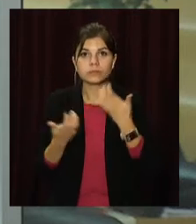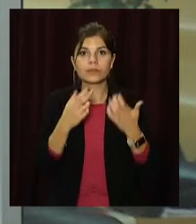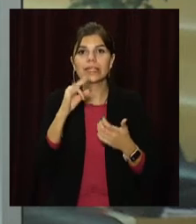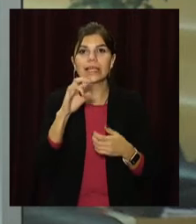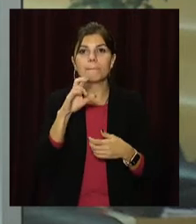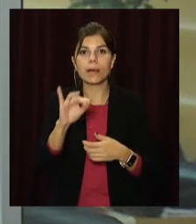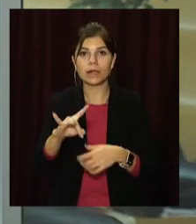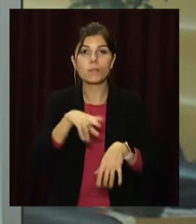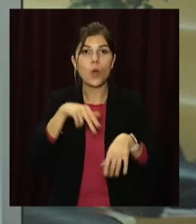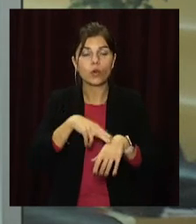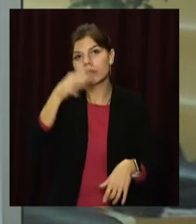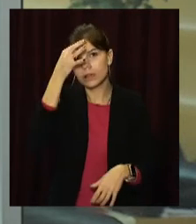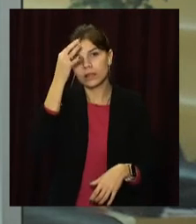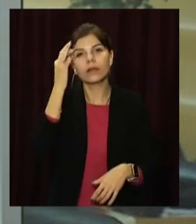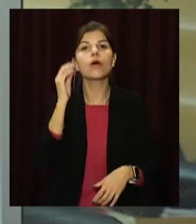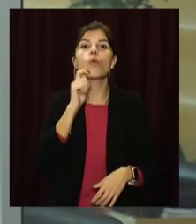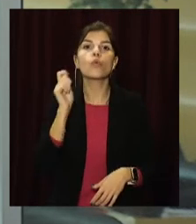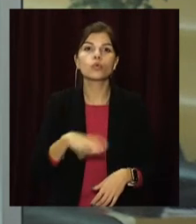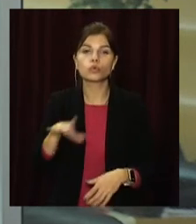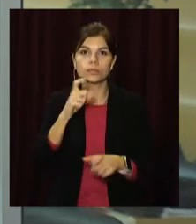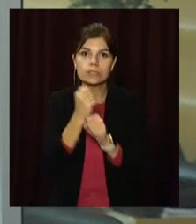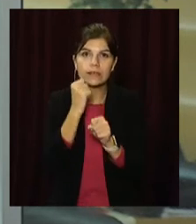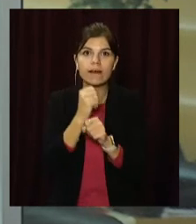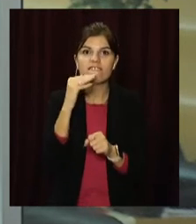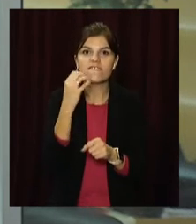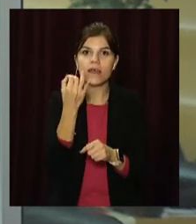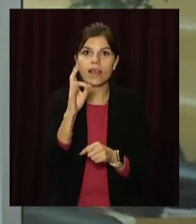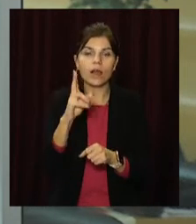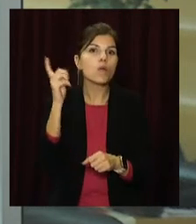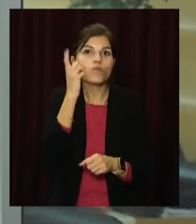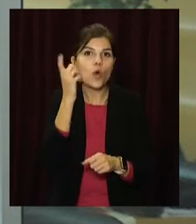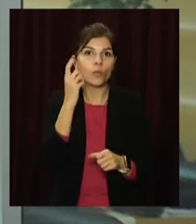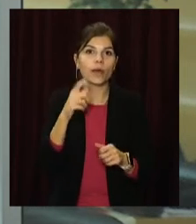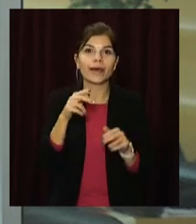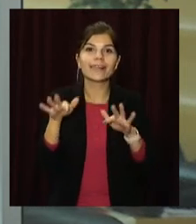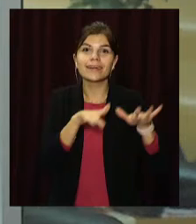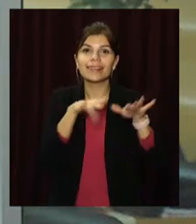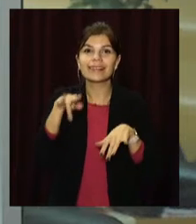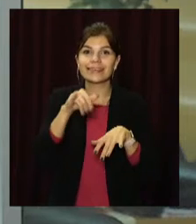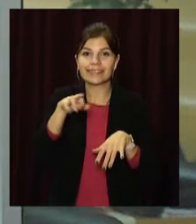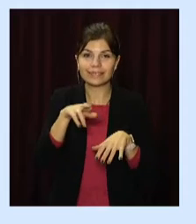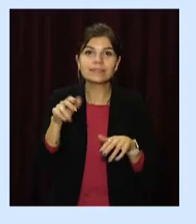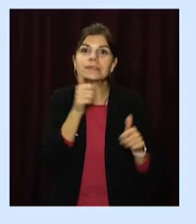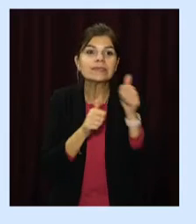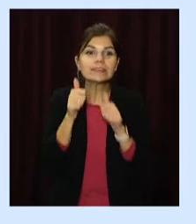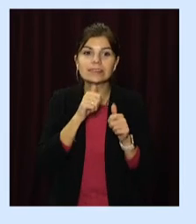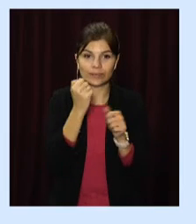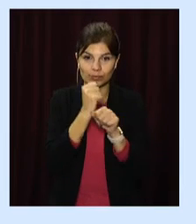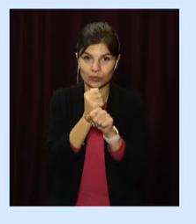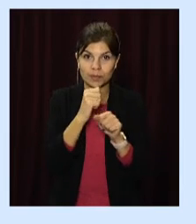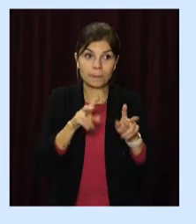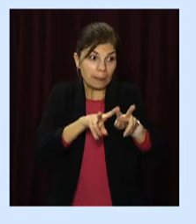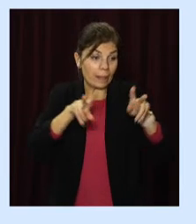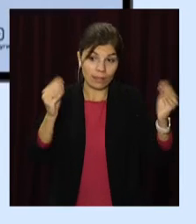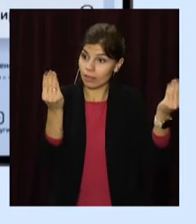кіберполіція. Нагадаємо, в Україні шахраї розробили фейкову копію мобільного застосунку «Дія». Попитом підроблений застосунок